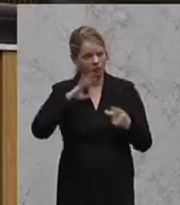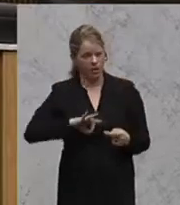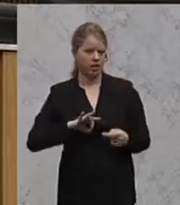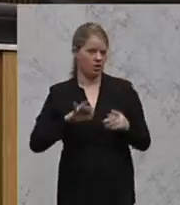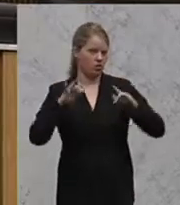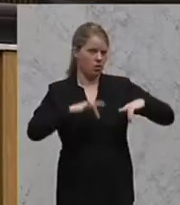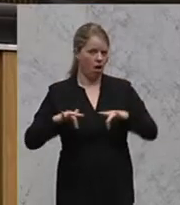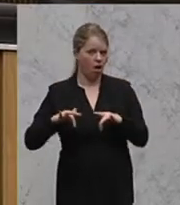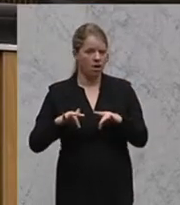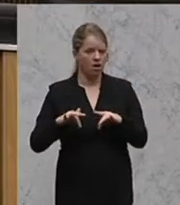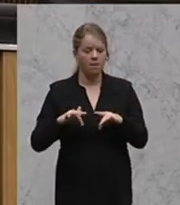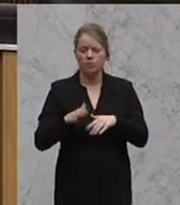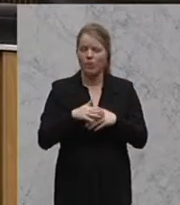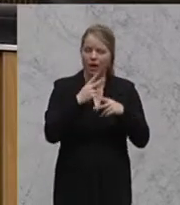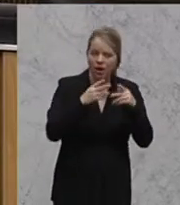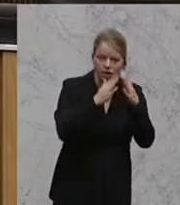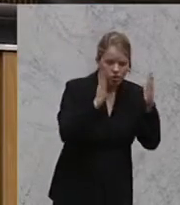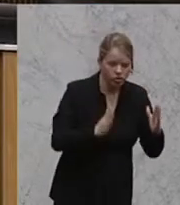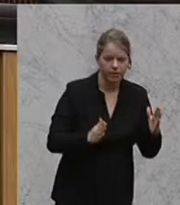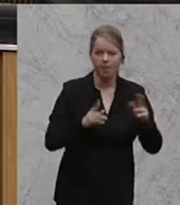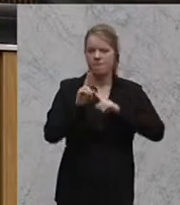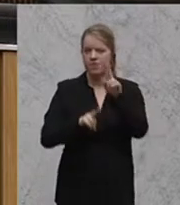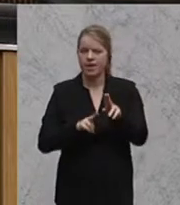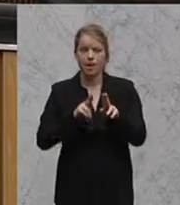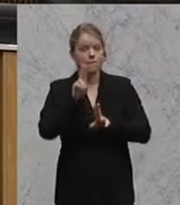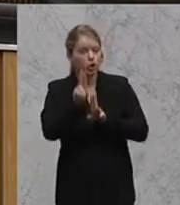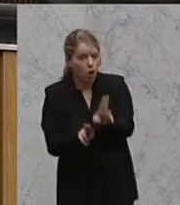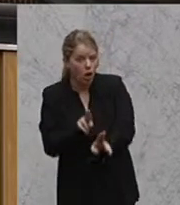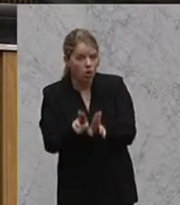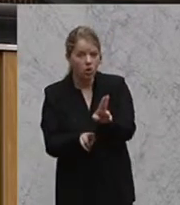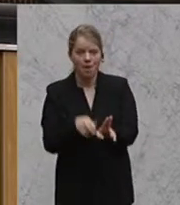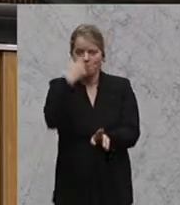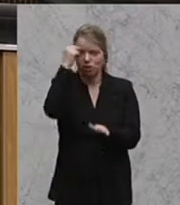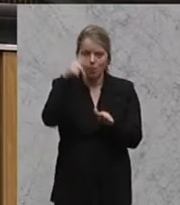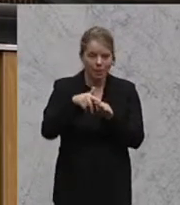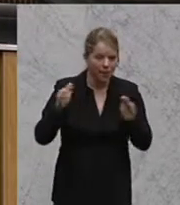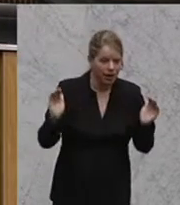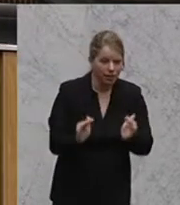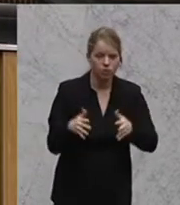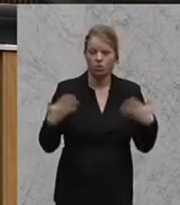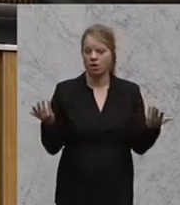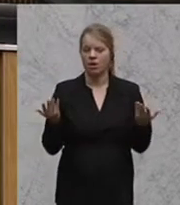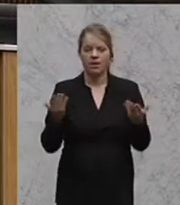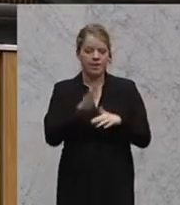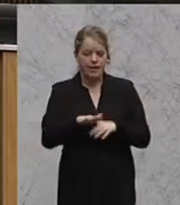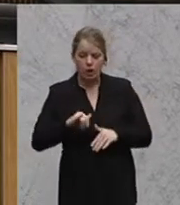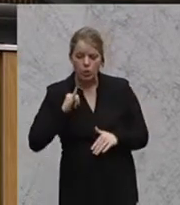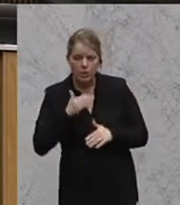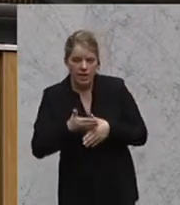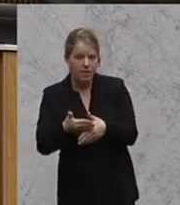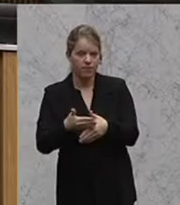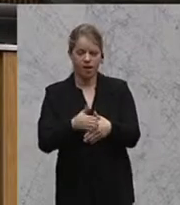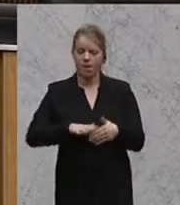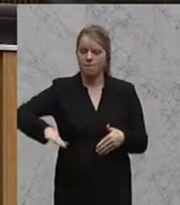Krankenanstaltenbereich, an den Bereich Pflege und Betreuung, die Betreuung von Menschen mit Beeinträchtigung, die gesamte Kinder- und Jugendhilfe, dann auch der